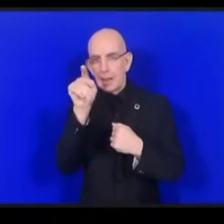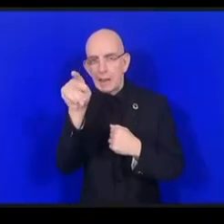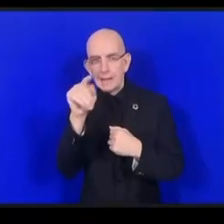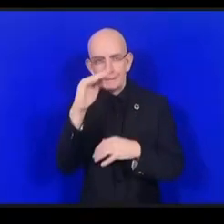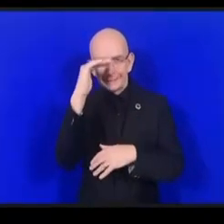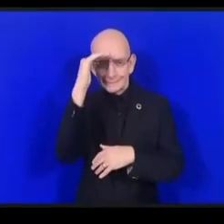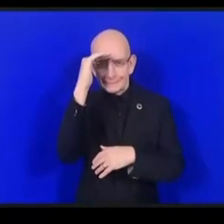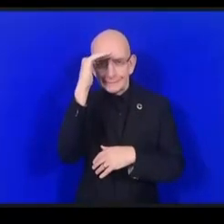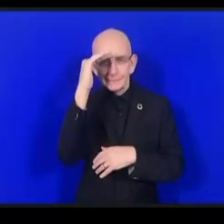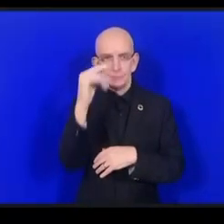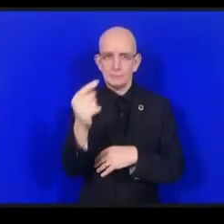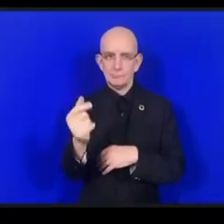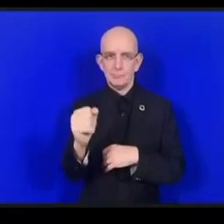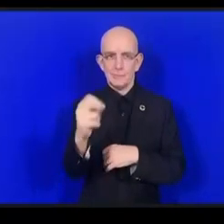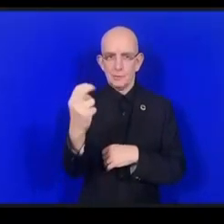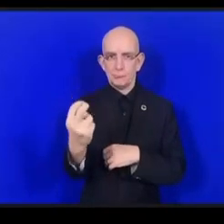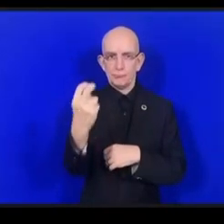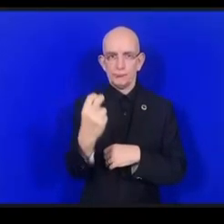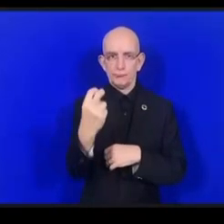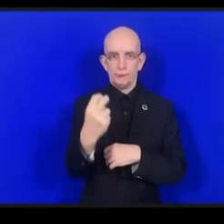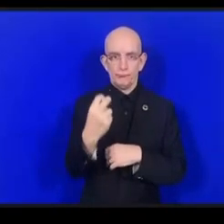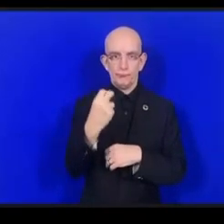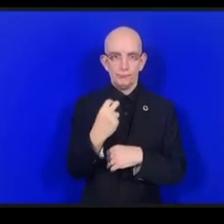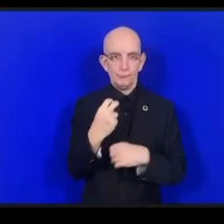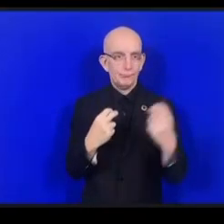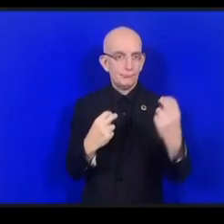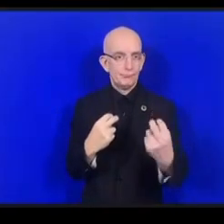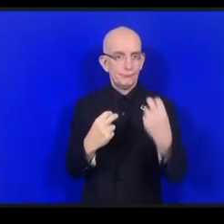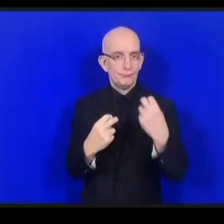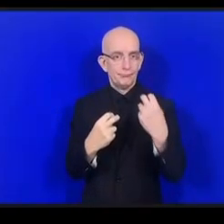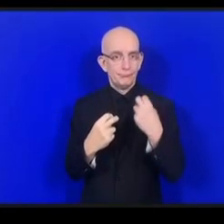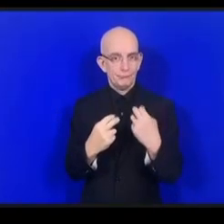هنا للمناصة في المقاعد الأمامية